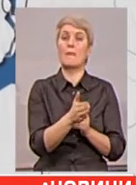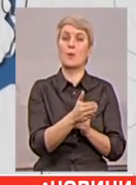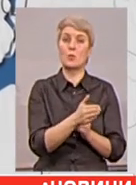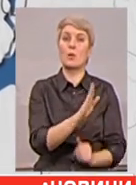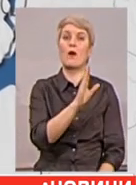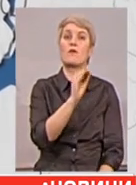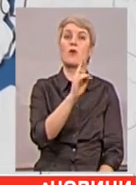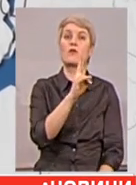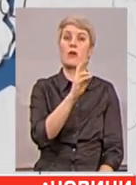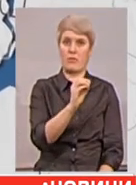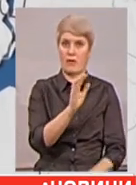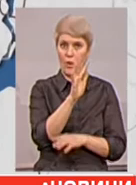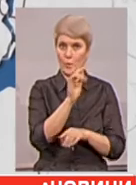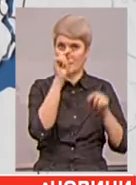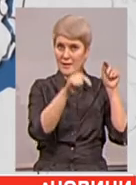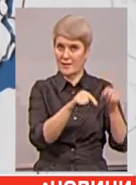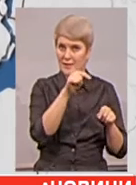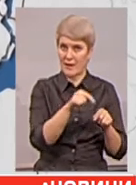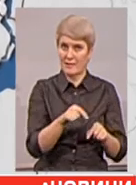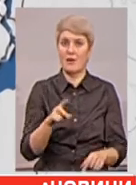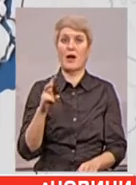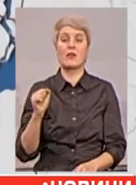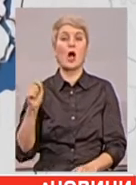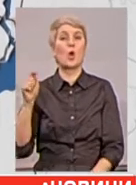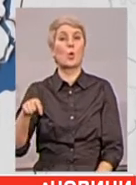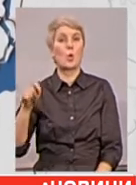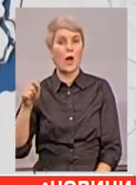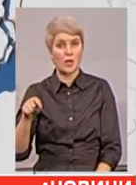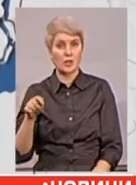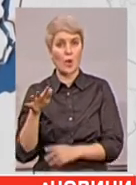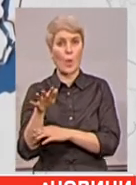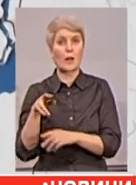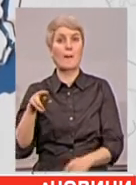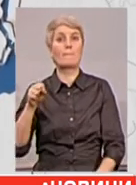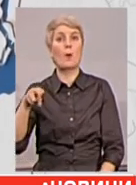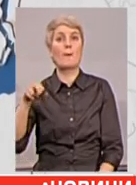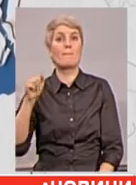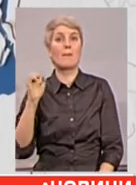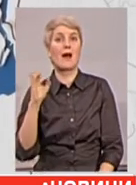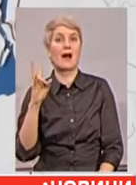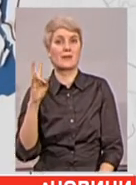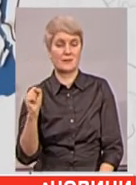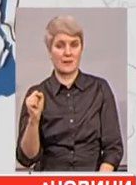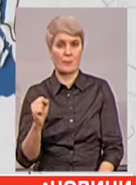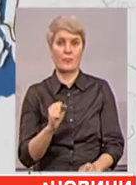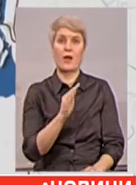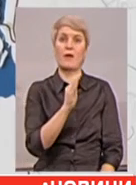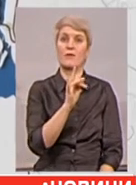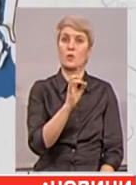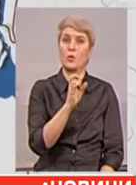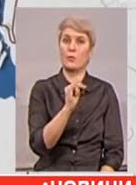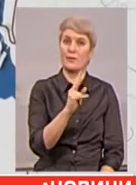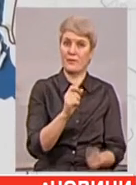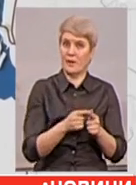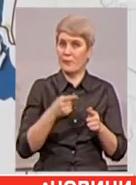Водяному бойовики вдарили зградів. А на Луганщині окупаційні війська зосередилися на районі Попасної, на ділянці фронту Врубівка-Троїцьке.